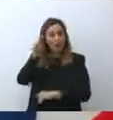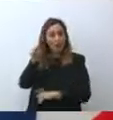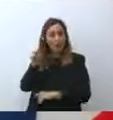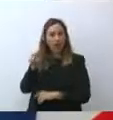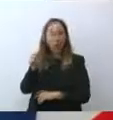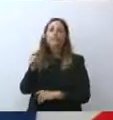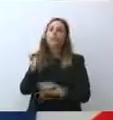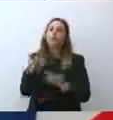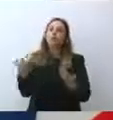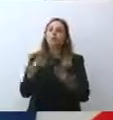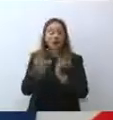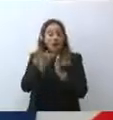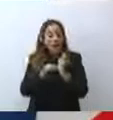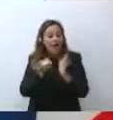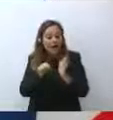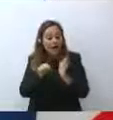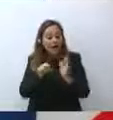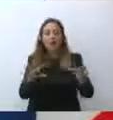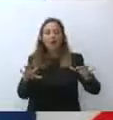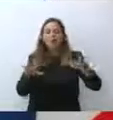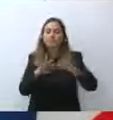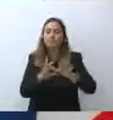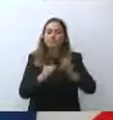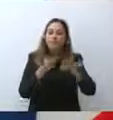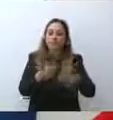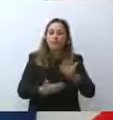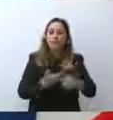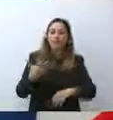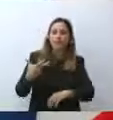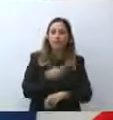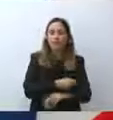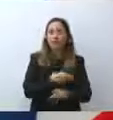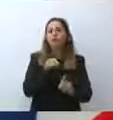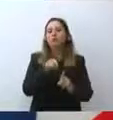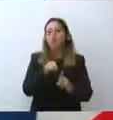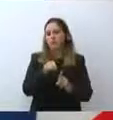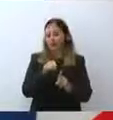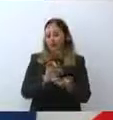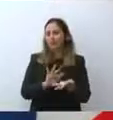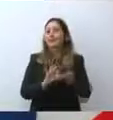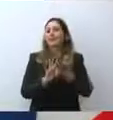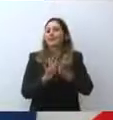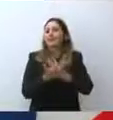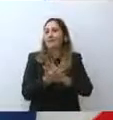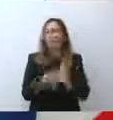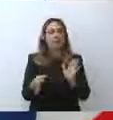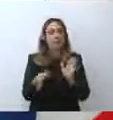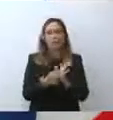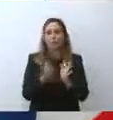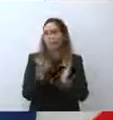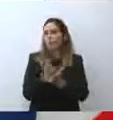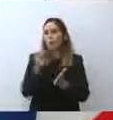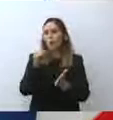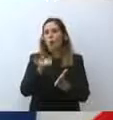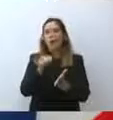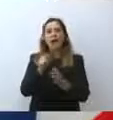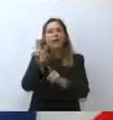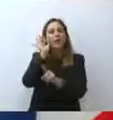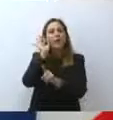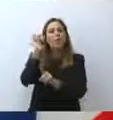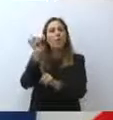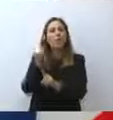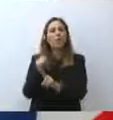improntare la campagna vaccinale, sono sicuramente un elemento fondamentale per la buona